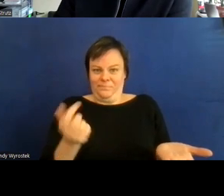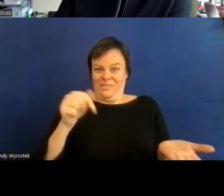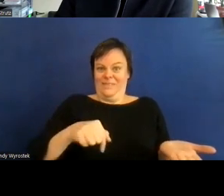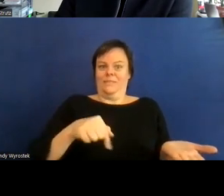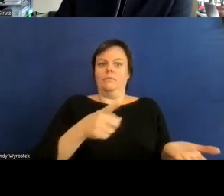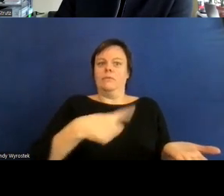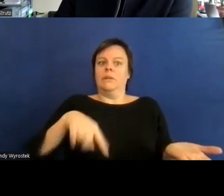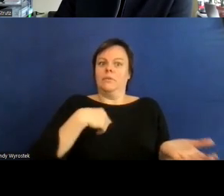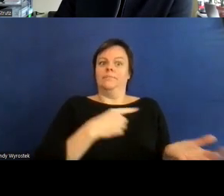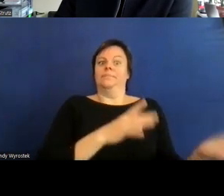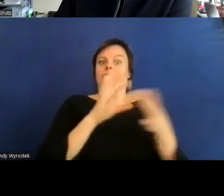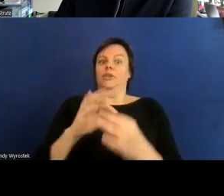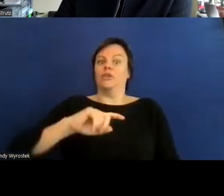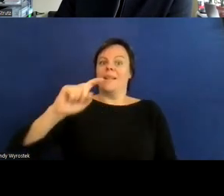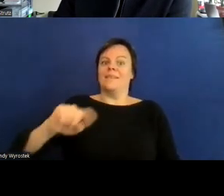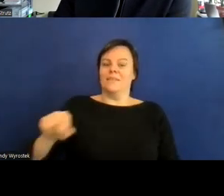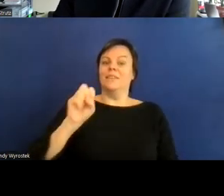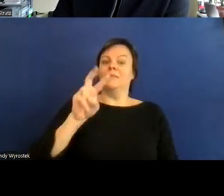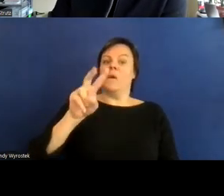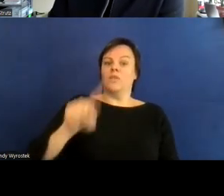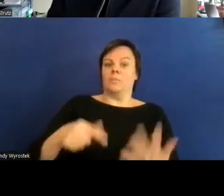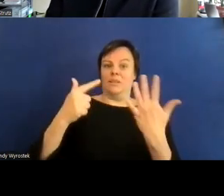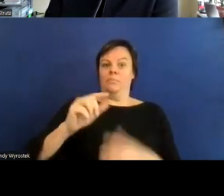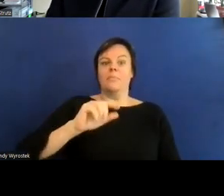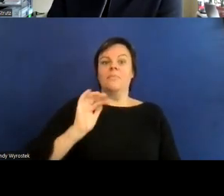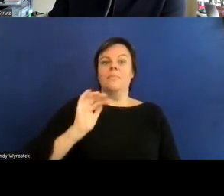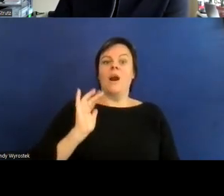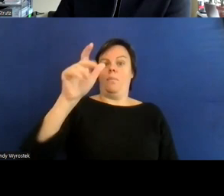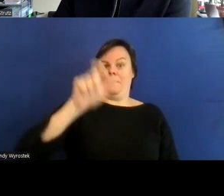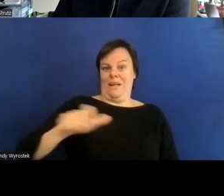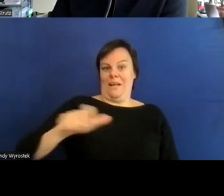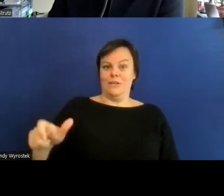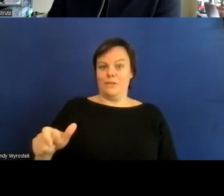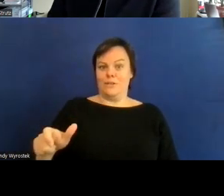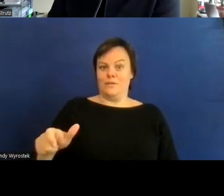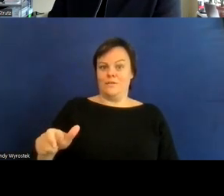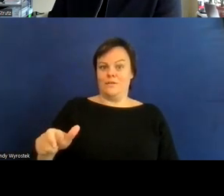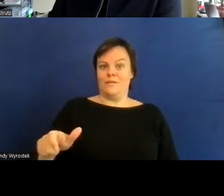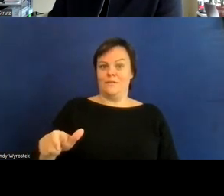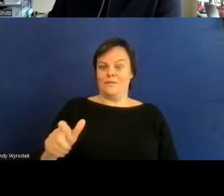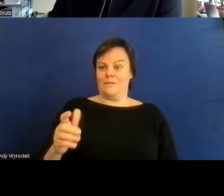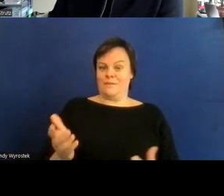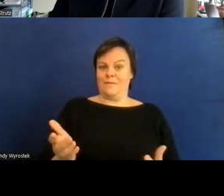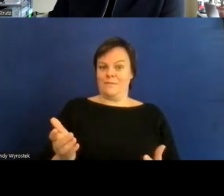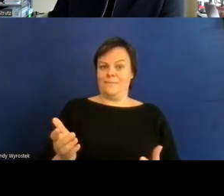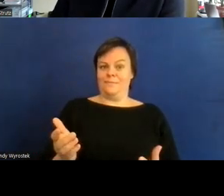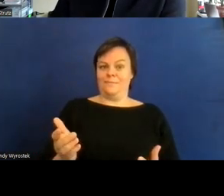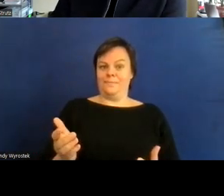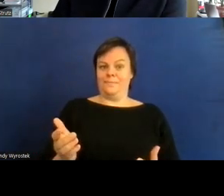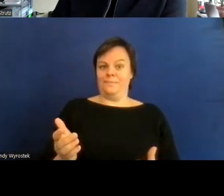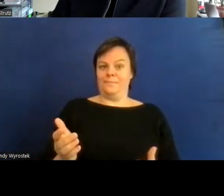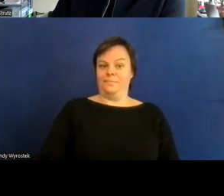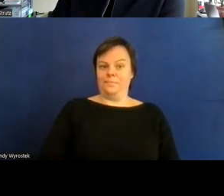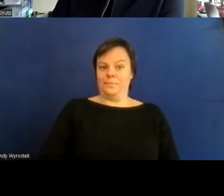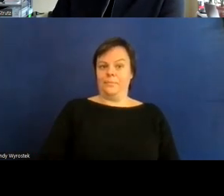,7 millionen menschen das ganze ist dann sozusagen dass in dem fall noch die chronisch kranken menschen mit dazu